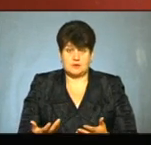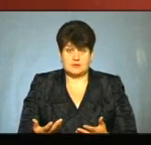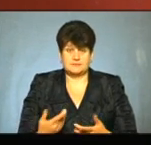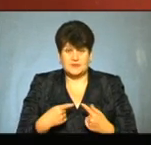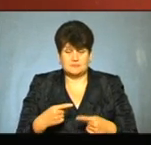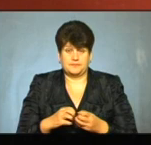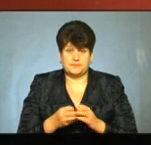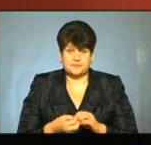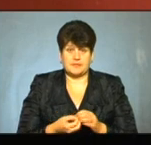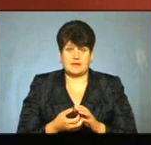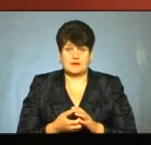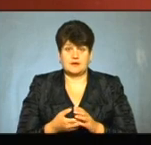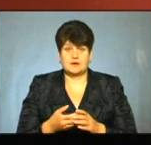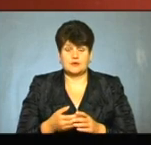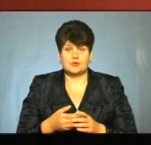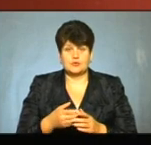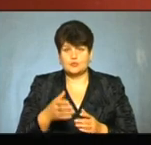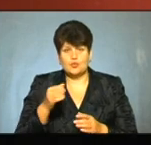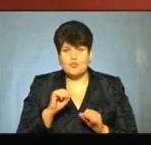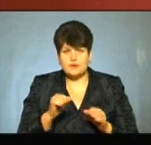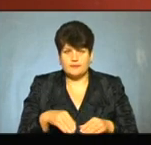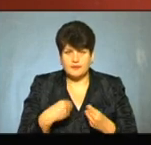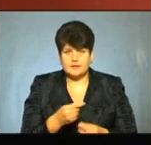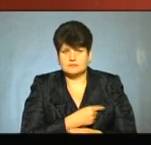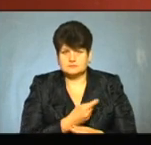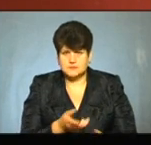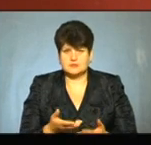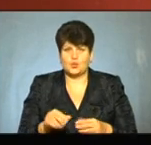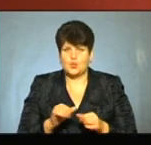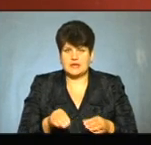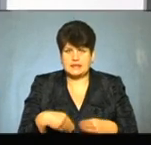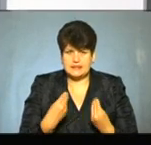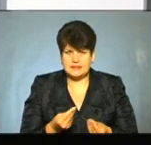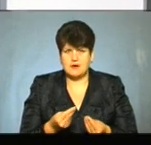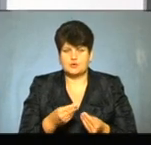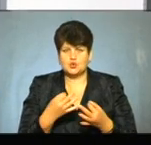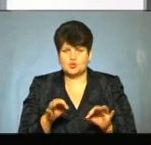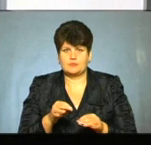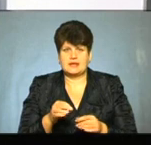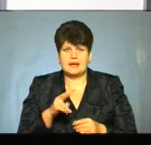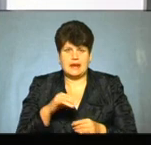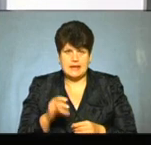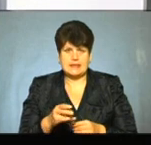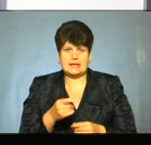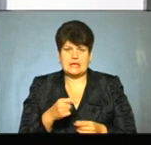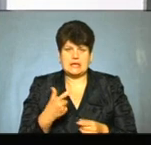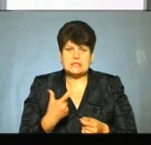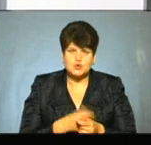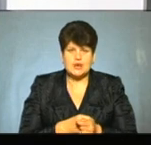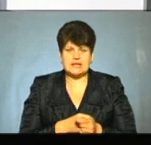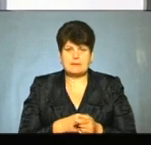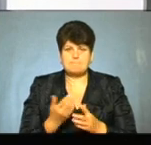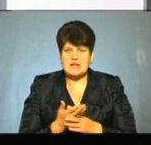болями. Уряд не дофінансував освітню субвенцію, медичну субвенцію, уряд не дофінансував доступні ліки, інсулін, пільгове